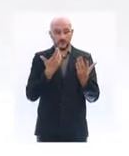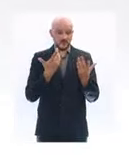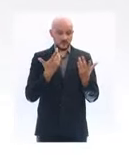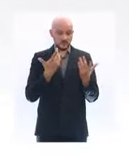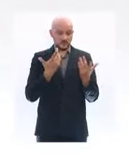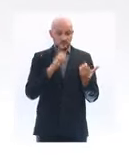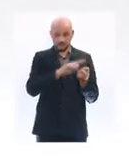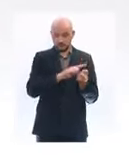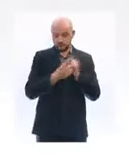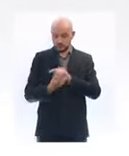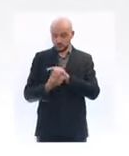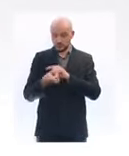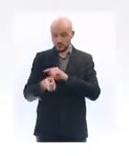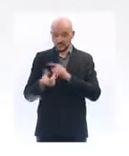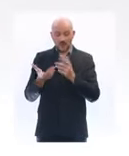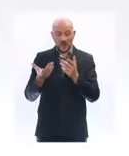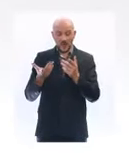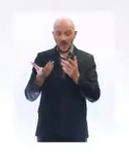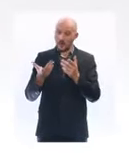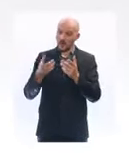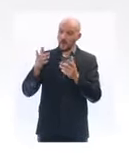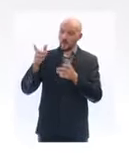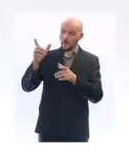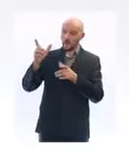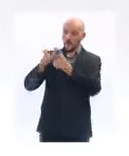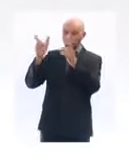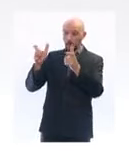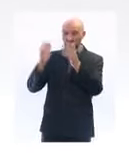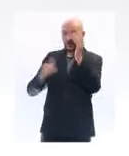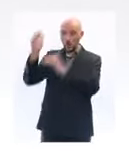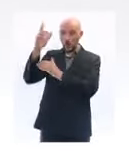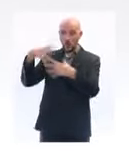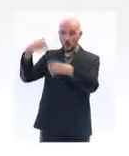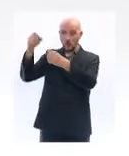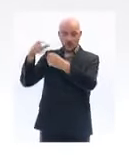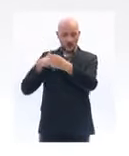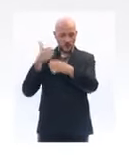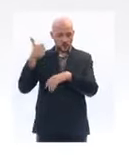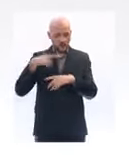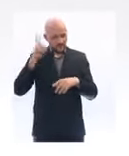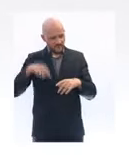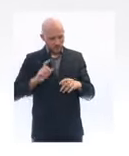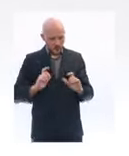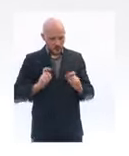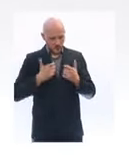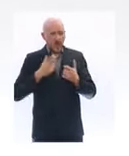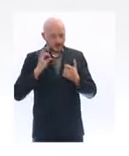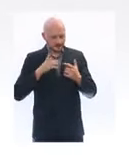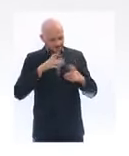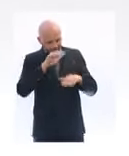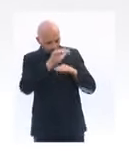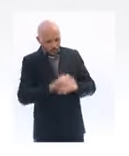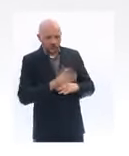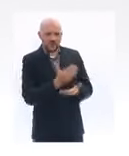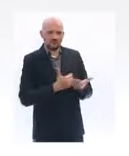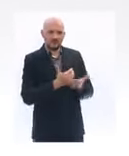traduction concrète de l'obligation de l'employeur d'assurer la sécurité, la santé des salariés. Donc, c'est vraiment